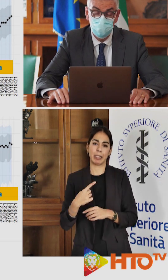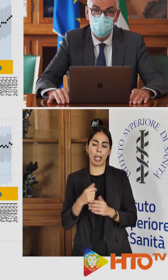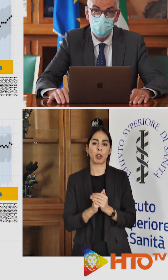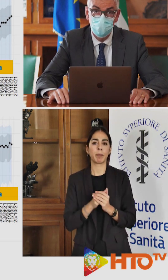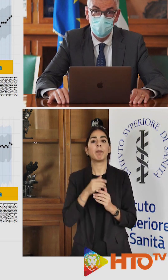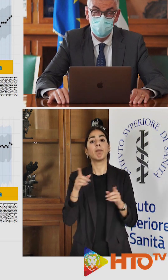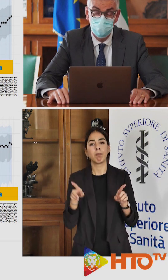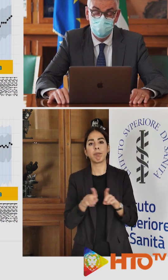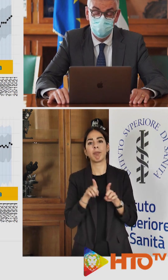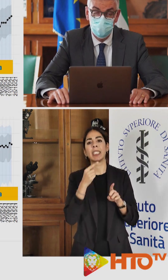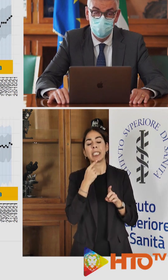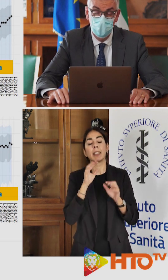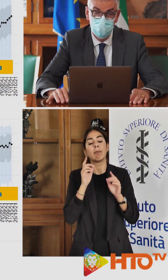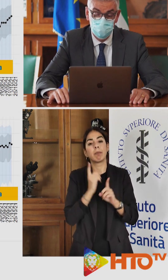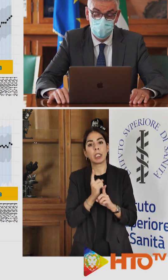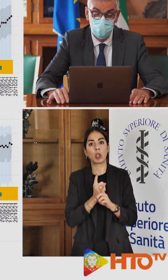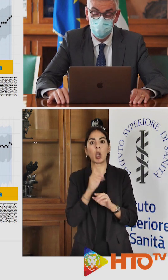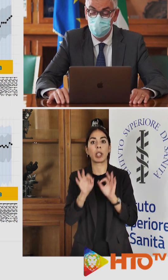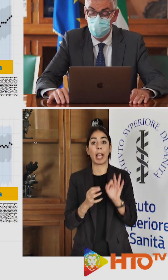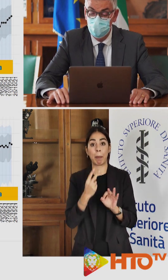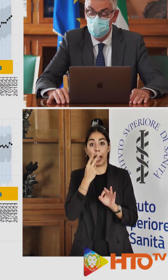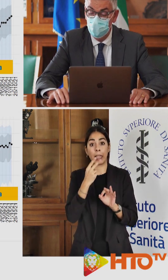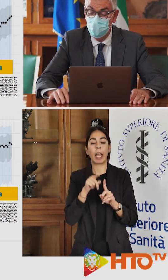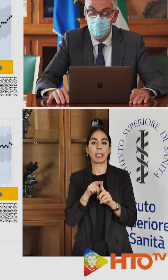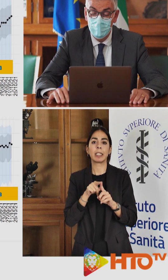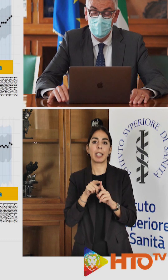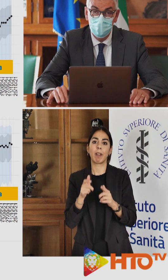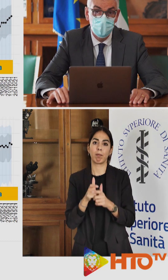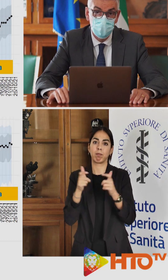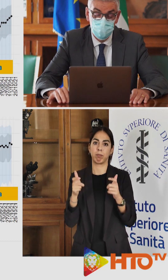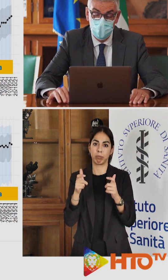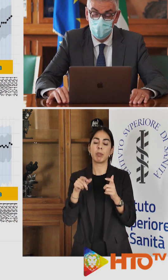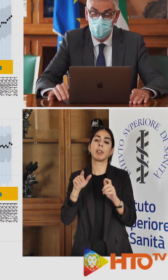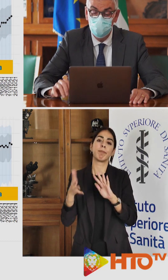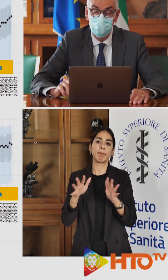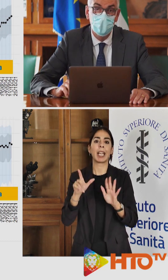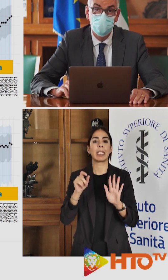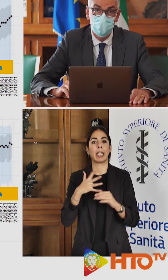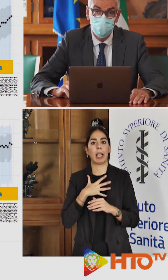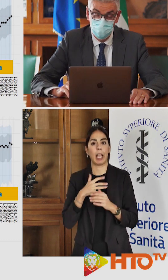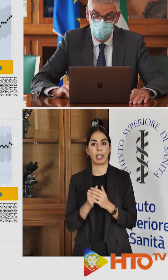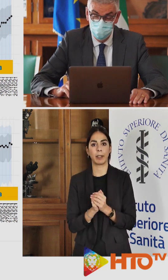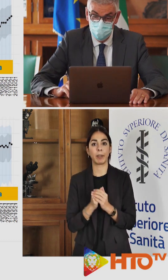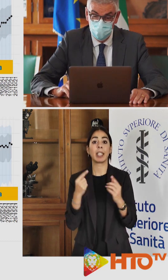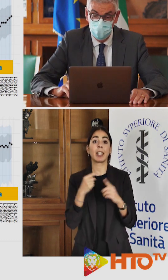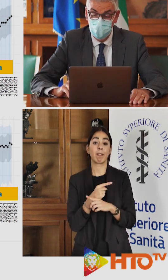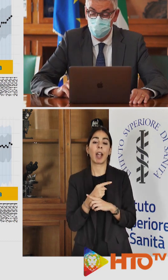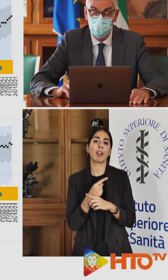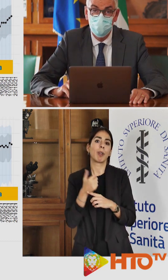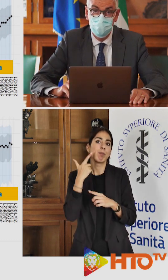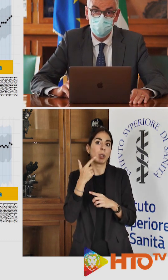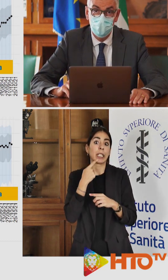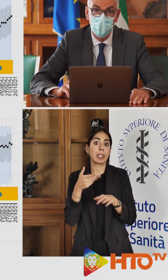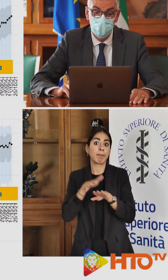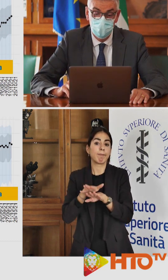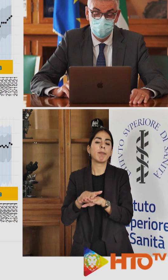necessita di ricovero in terapia intensive è in risalita intorno ai 70 anni. Rimane invece stabile l'età di chi purtroppo decede a causa